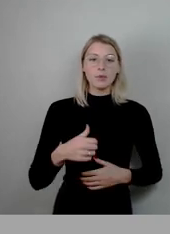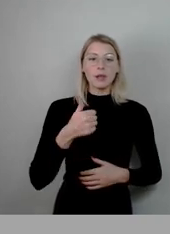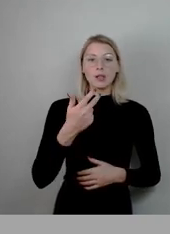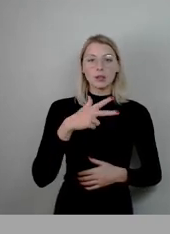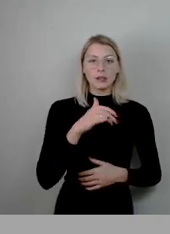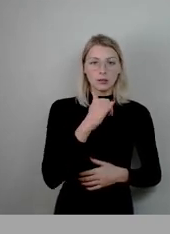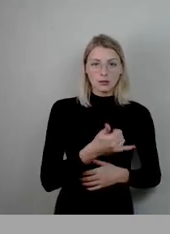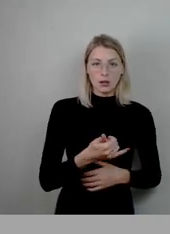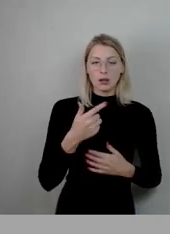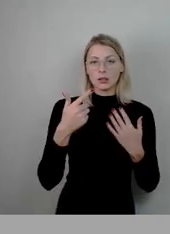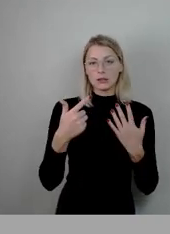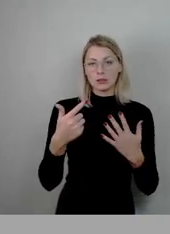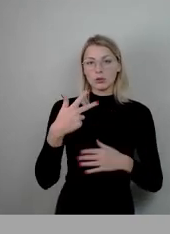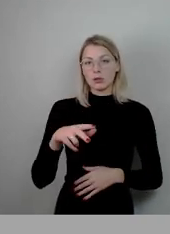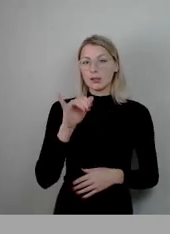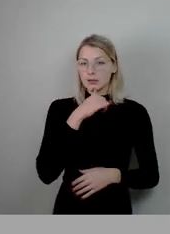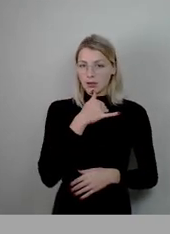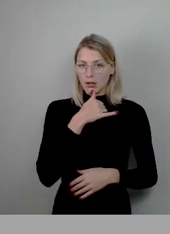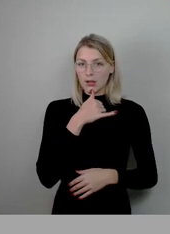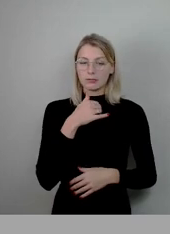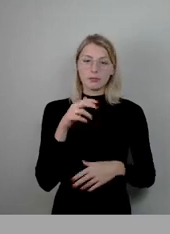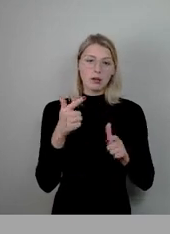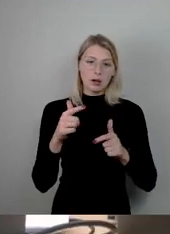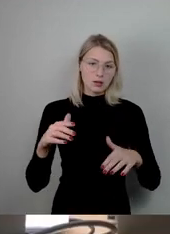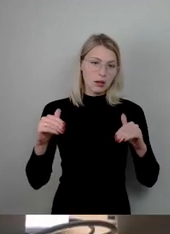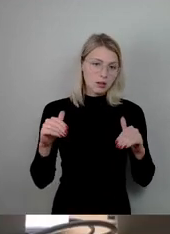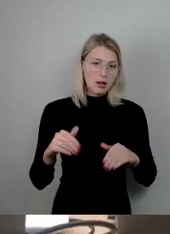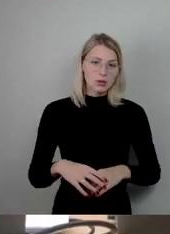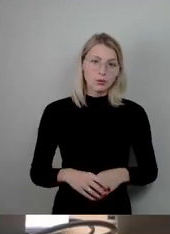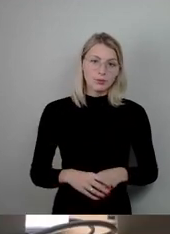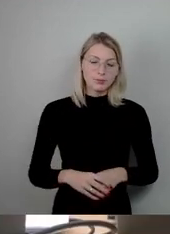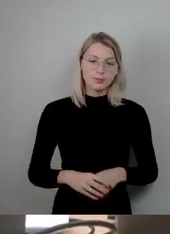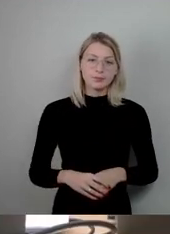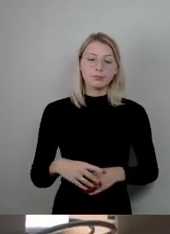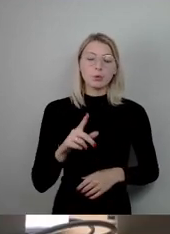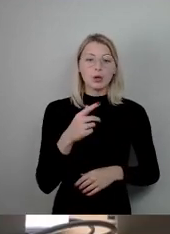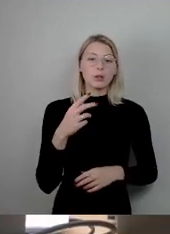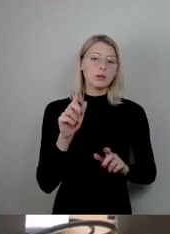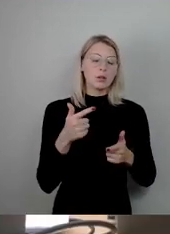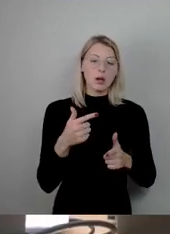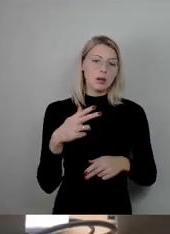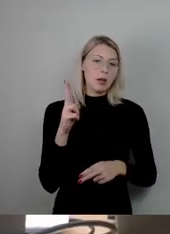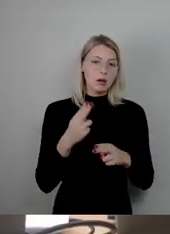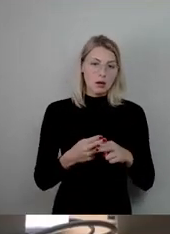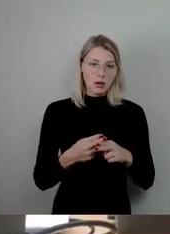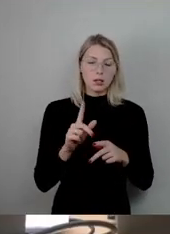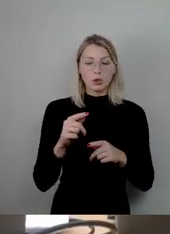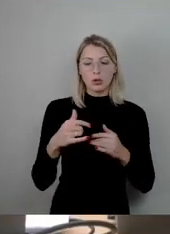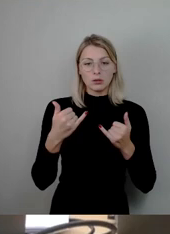Damit 31, ja, 37, nein, keine Mehrheit bekommen und dann würde ich jetzt als nächsten Schritt den